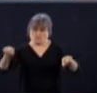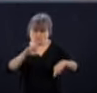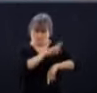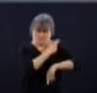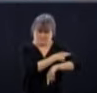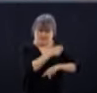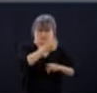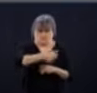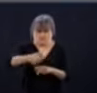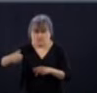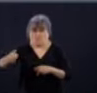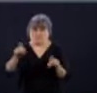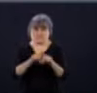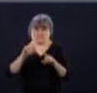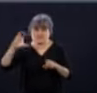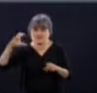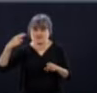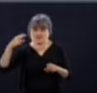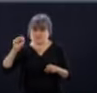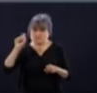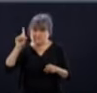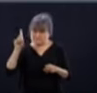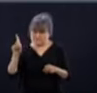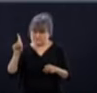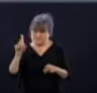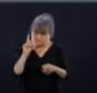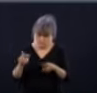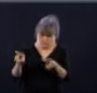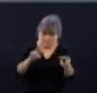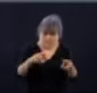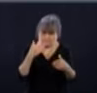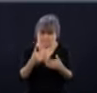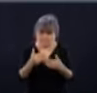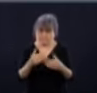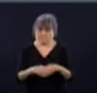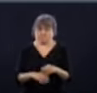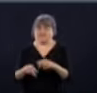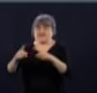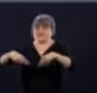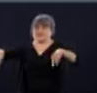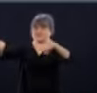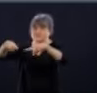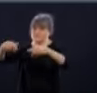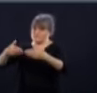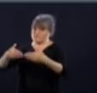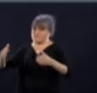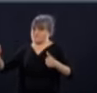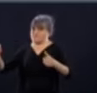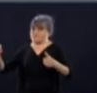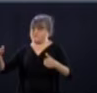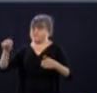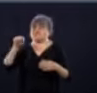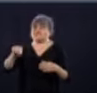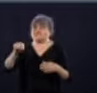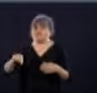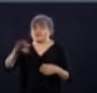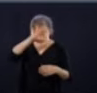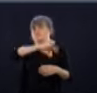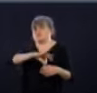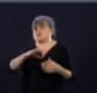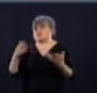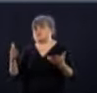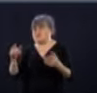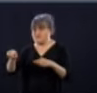CHSLD. L'avantage pour les régions qu'on déconfine, c'est que, je vais le dire comme ça, elles ont appris